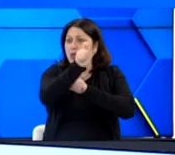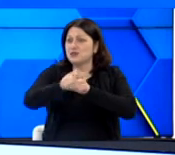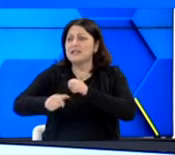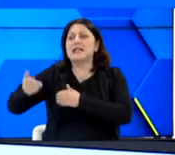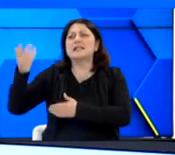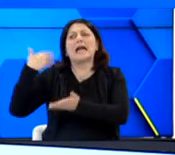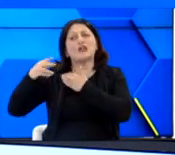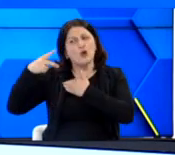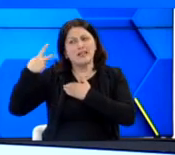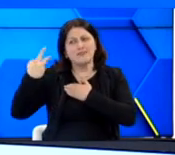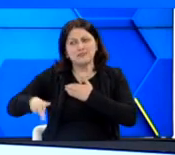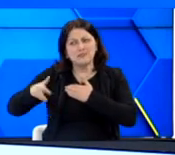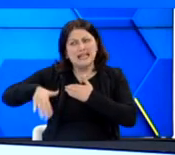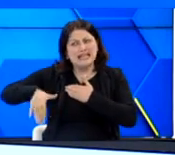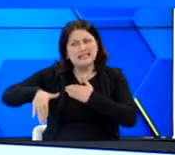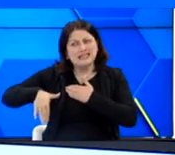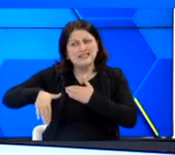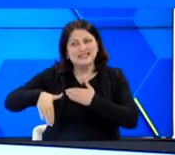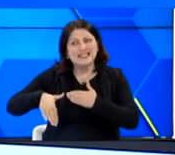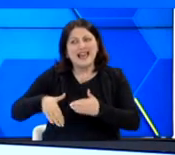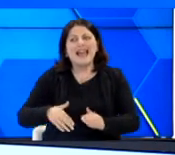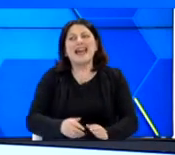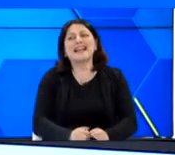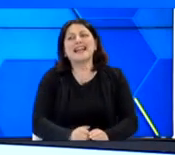ποτέ στις εσείς που παίκτες Κρήτη.